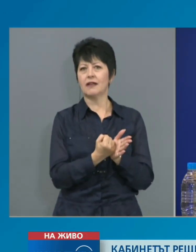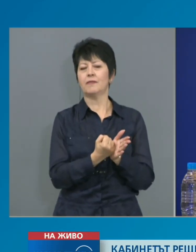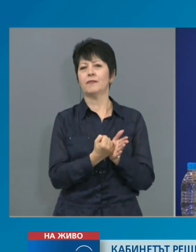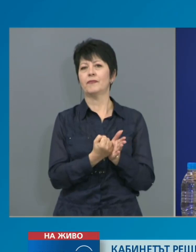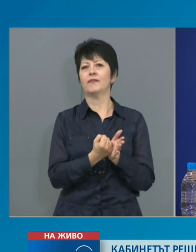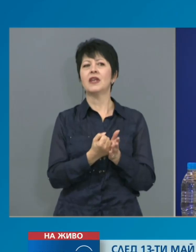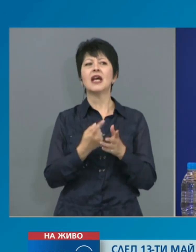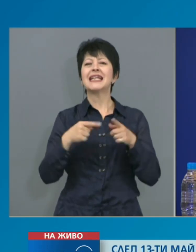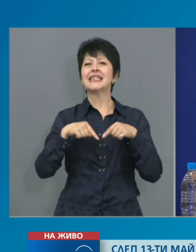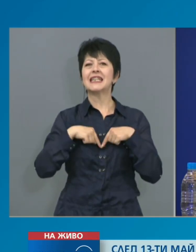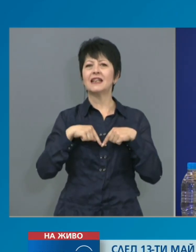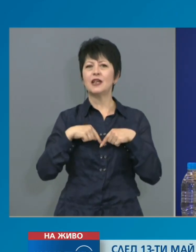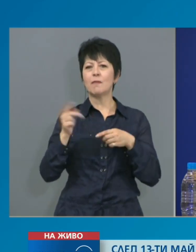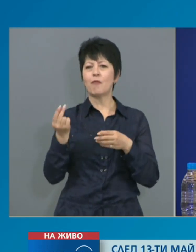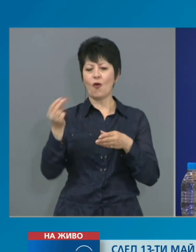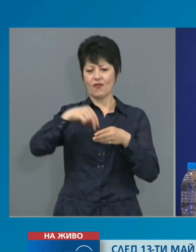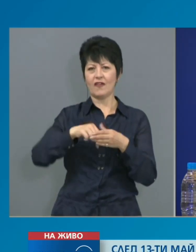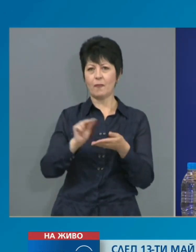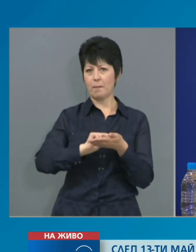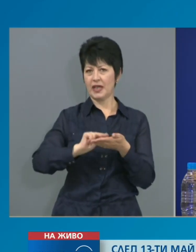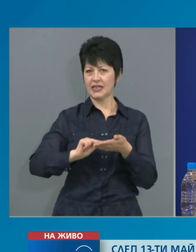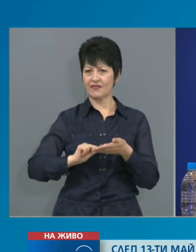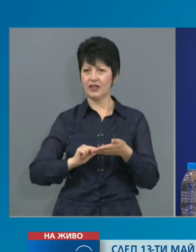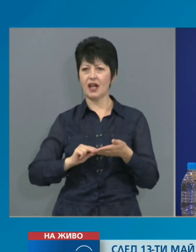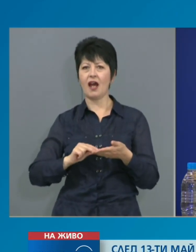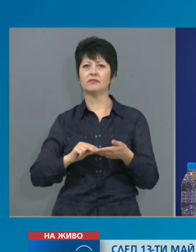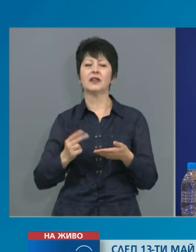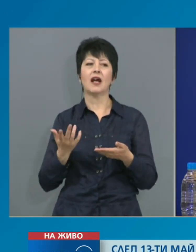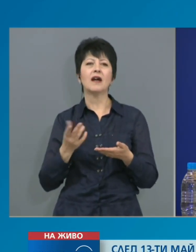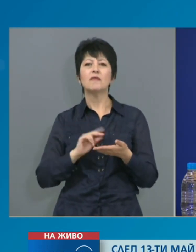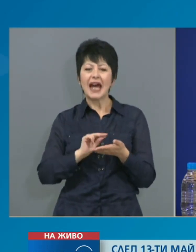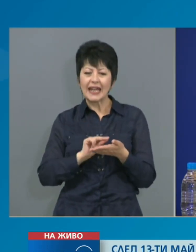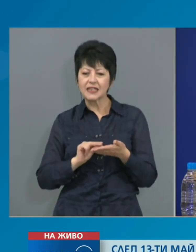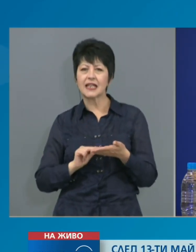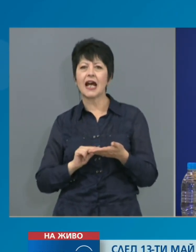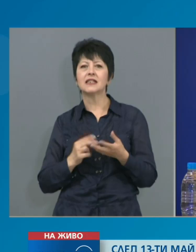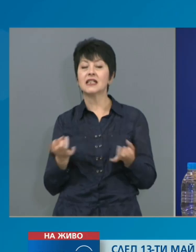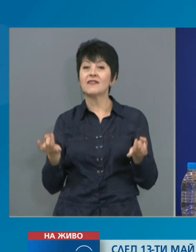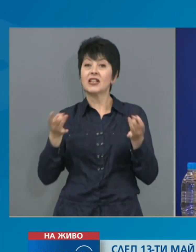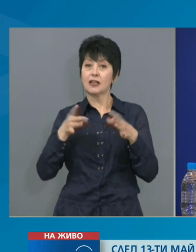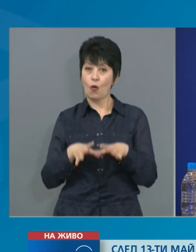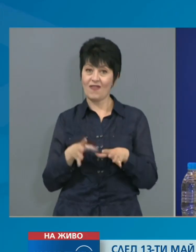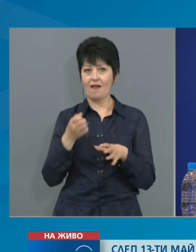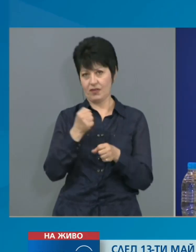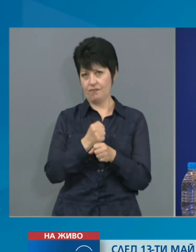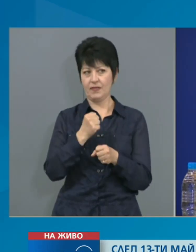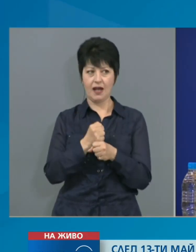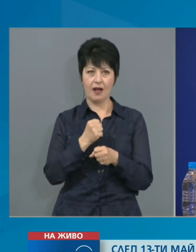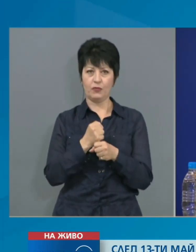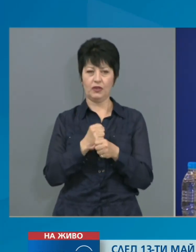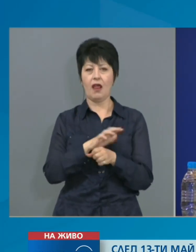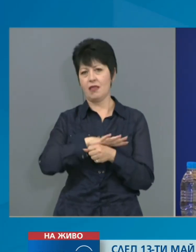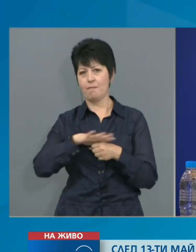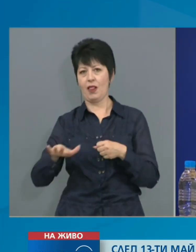съди по вписванията, двъжностни лица по регистрация се възобновява дейността в пълен обем.